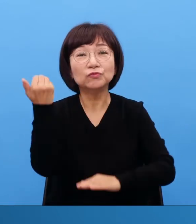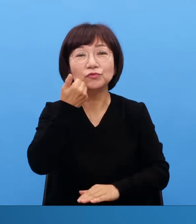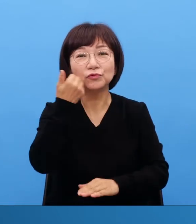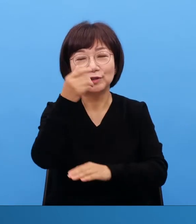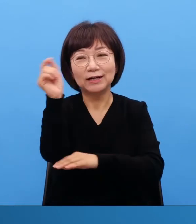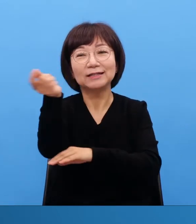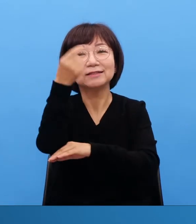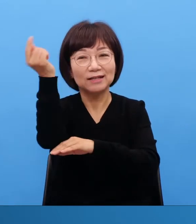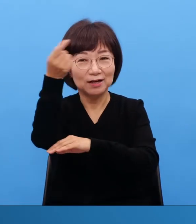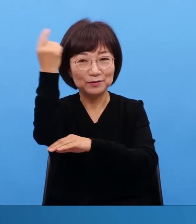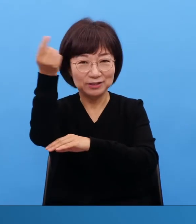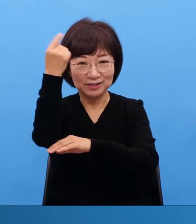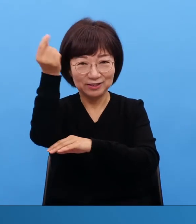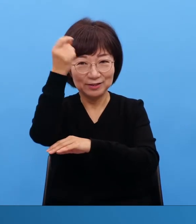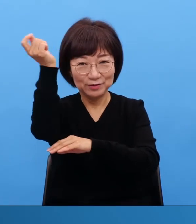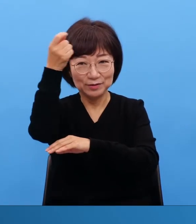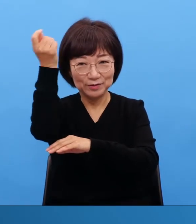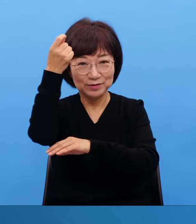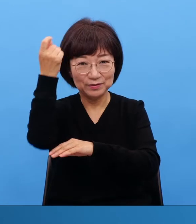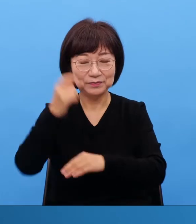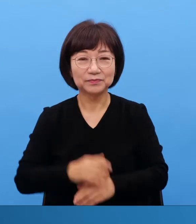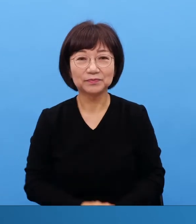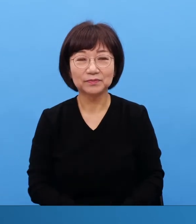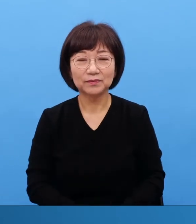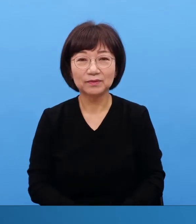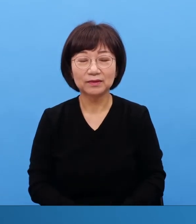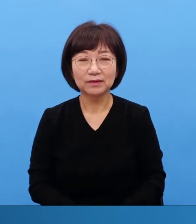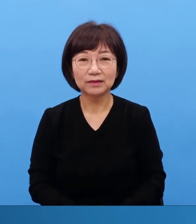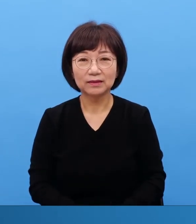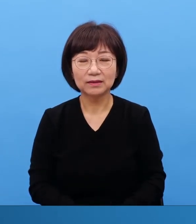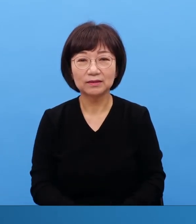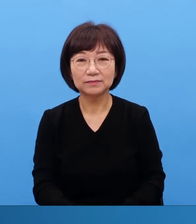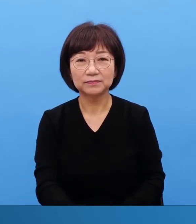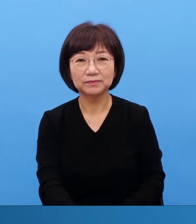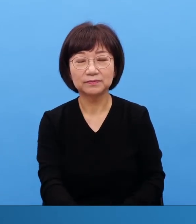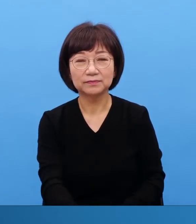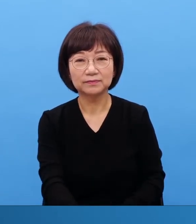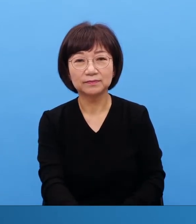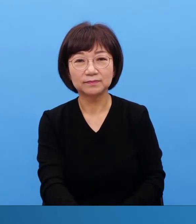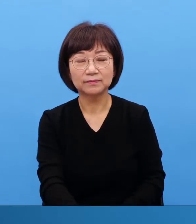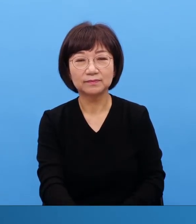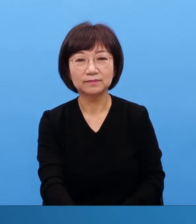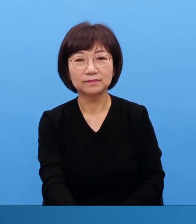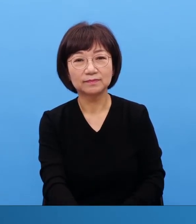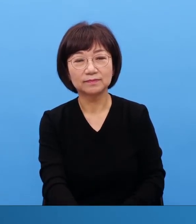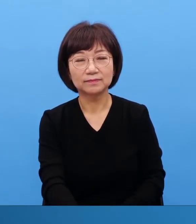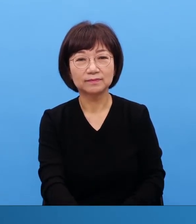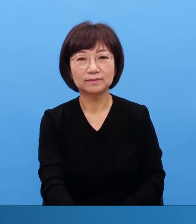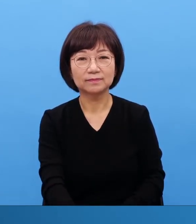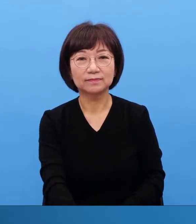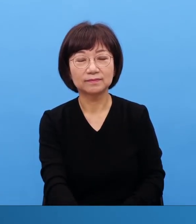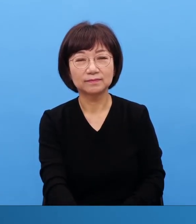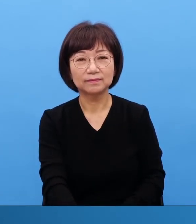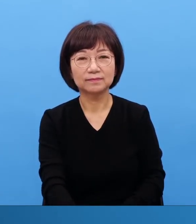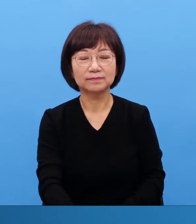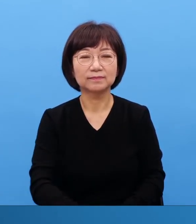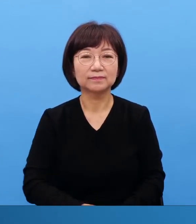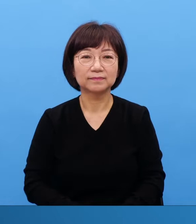이게 이제는 언약을 놓치니까 불타가 없어졌는데 여기서 이러면 아시다시피 이제는 다시